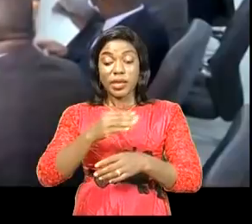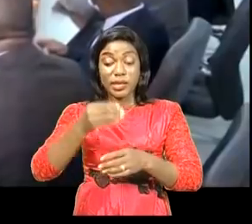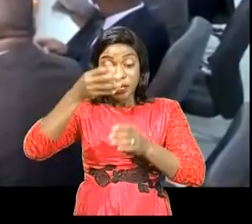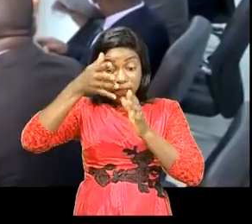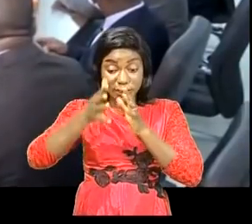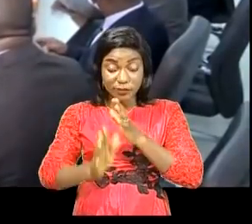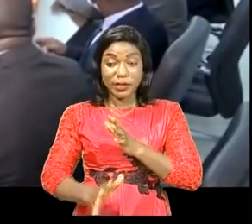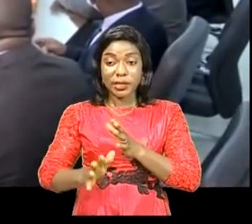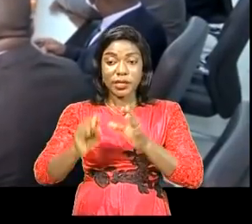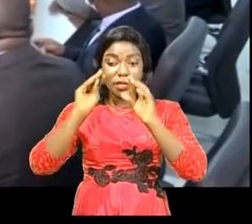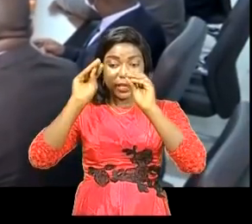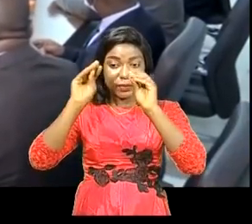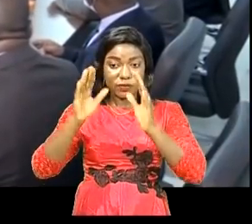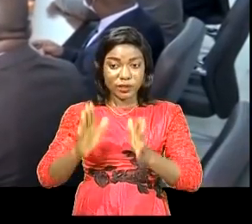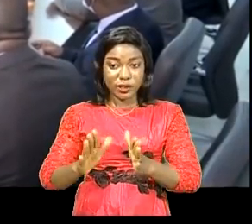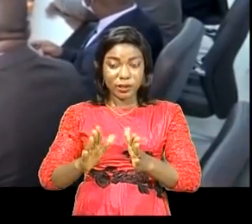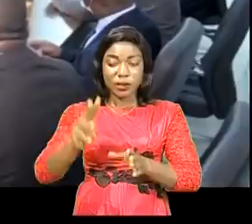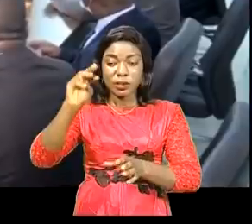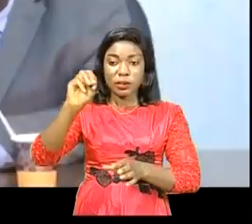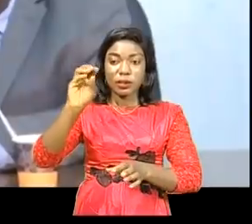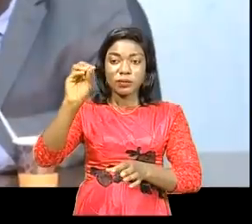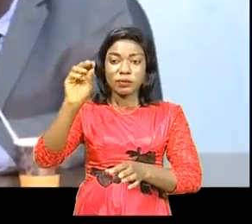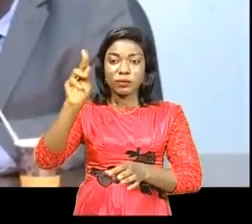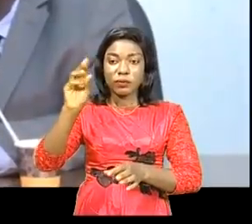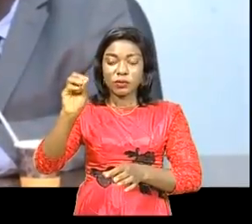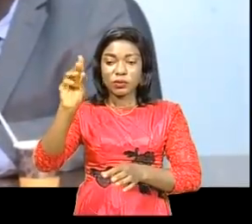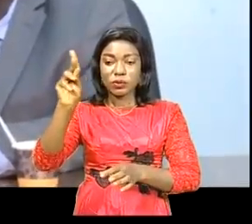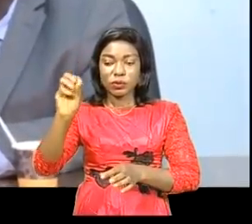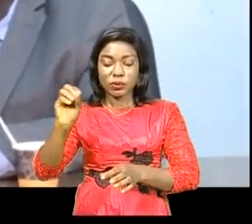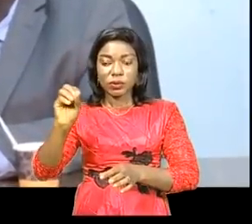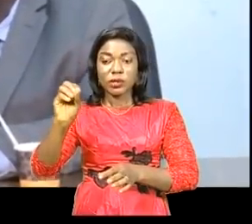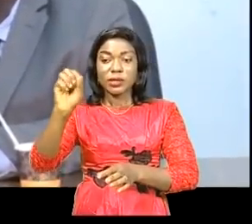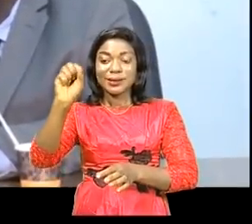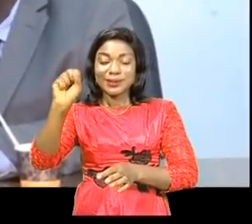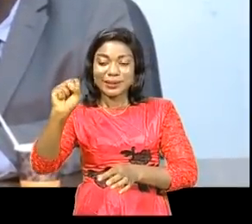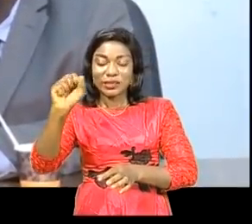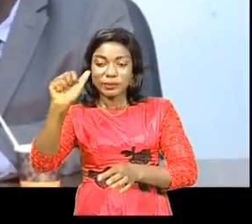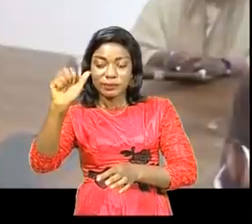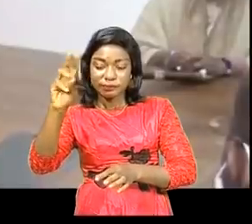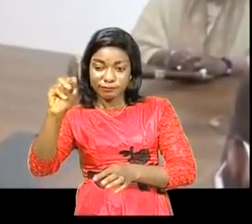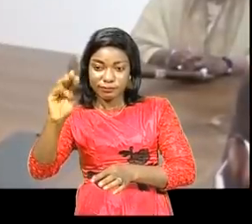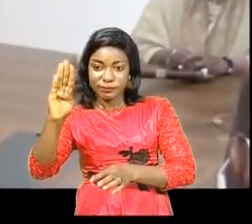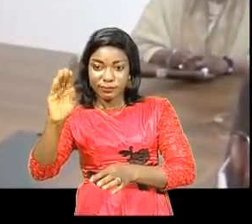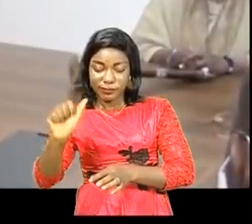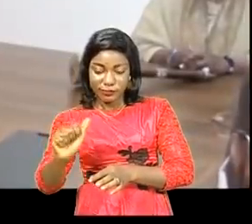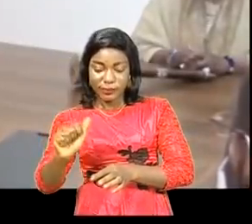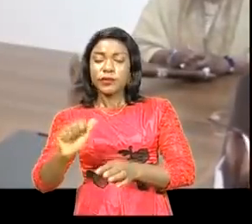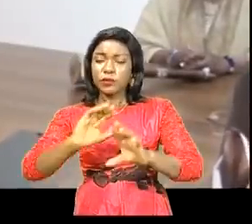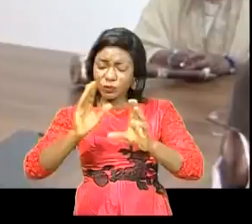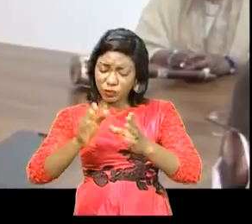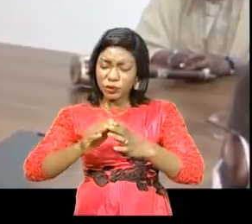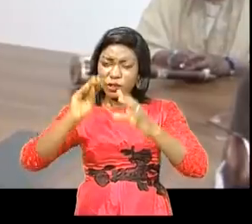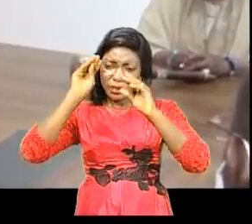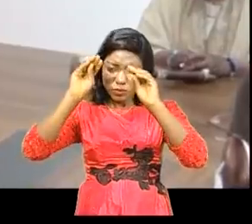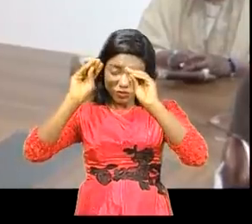le professeur Mouko Kostamba, l'historien professeur Isidore Danyuel, le coordonnateur du panel Toumba Luaba pour ne citer que